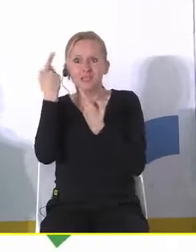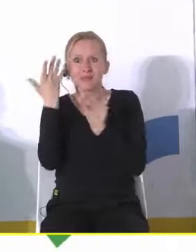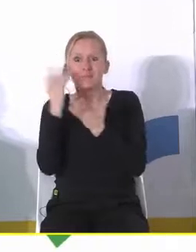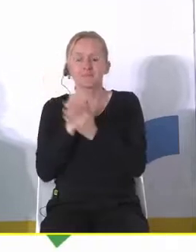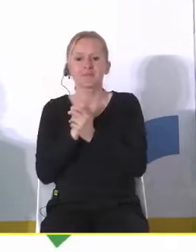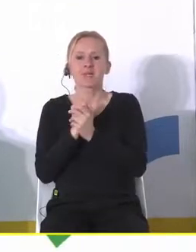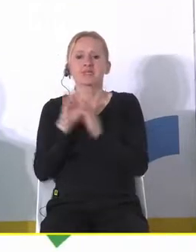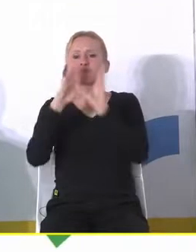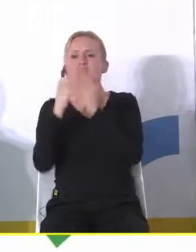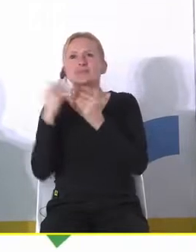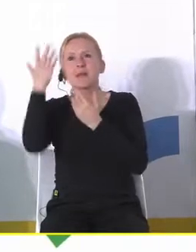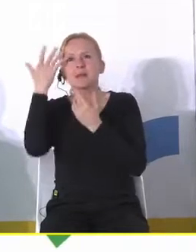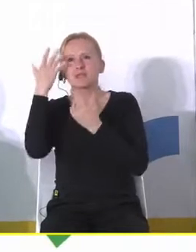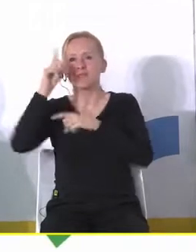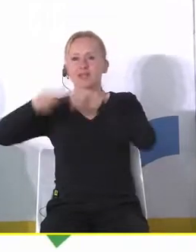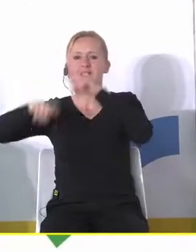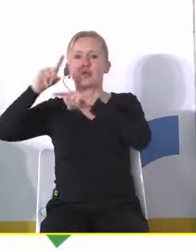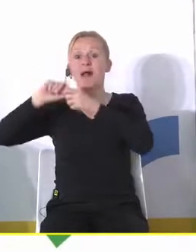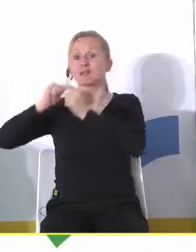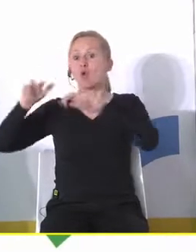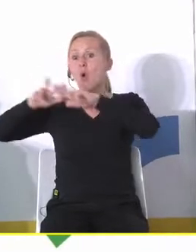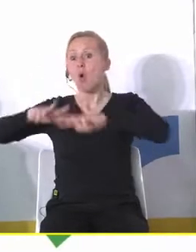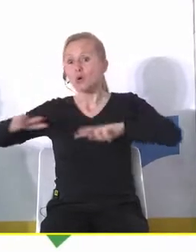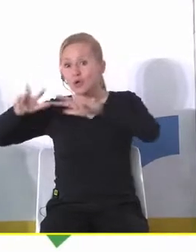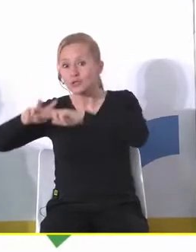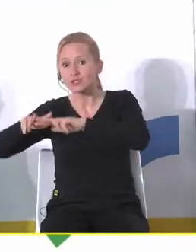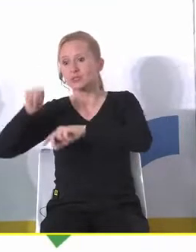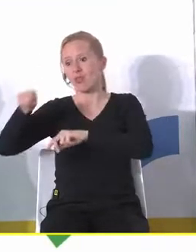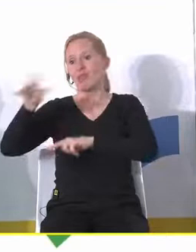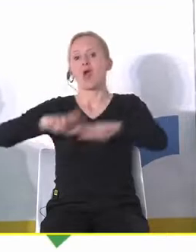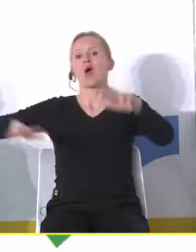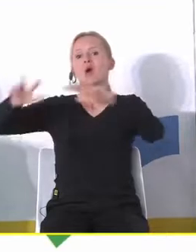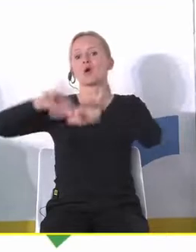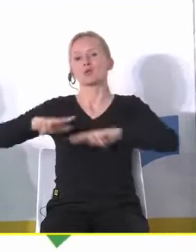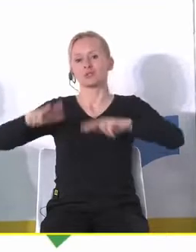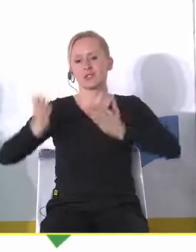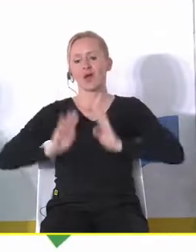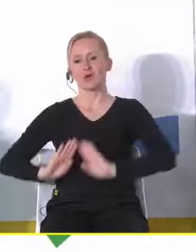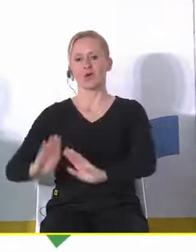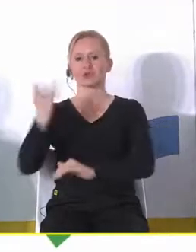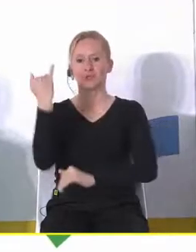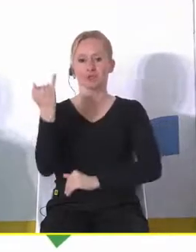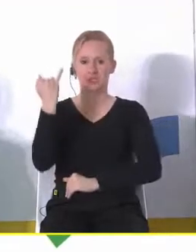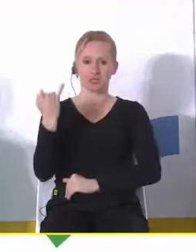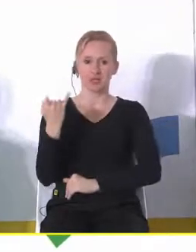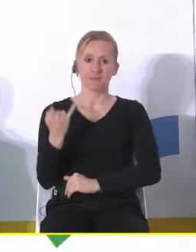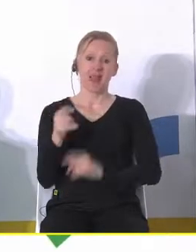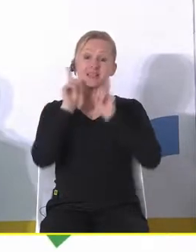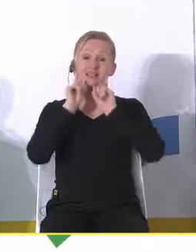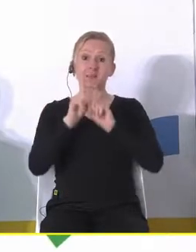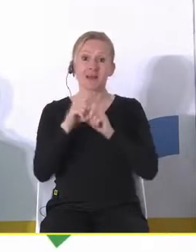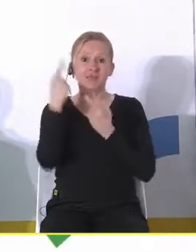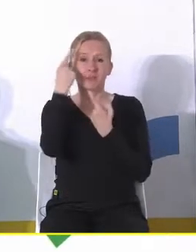Michalski że wszystkim się wydaje za normalne że są rodziny że te rodziny że w tych rodzinach rodzą się dzieci no a właśnie zaczynamy